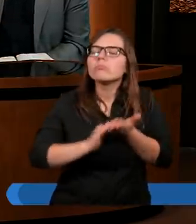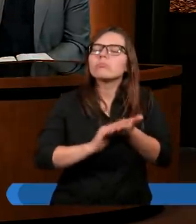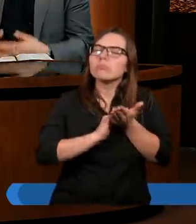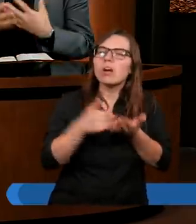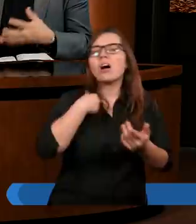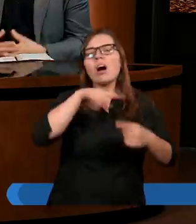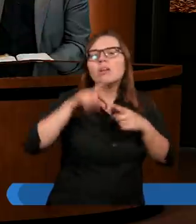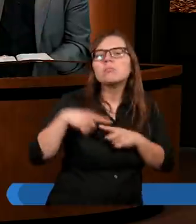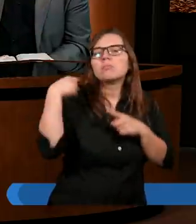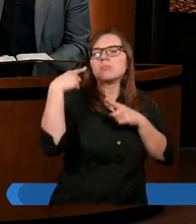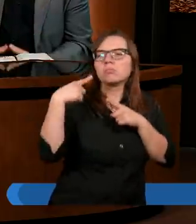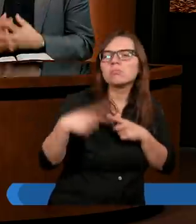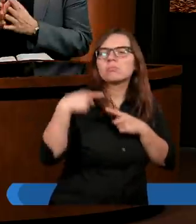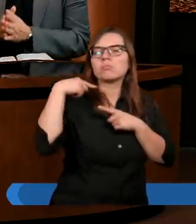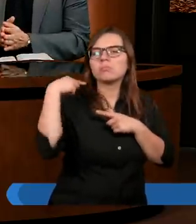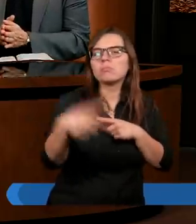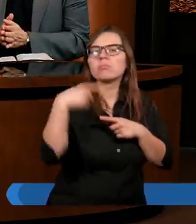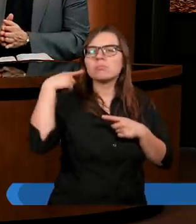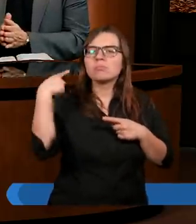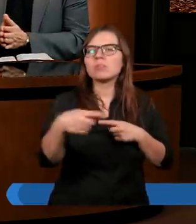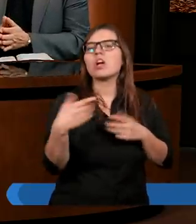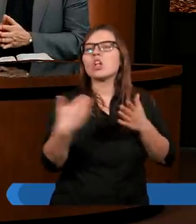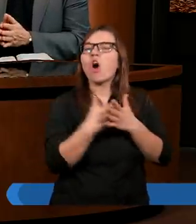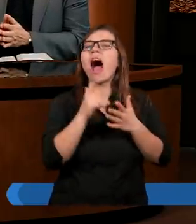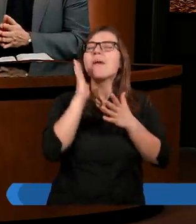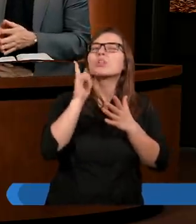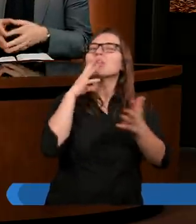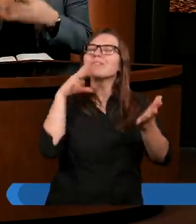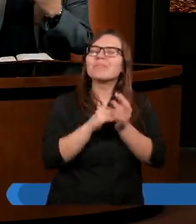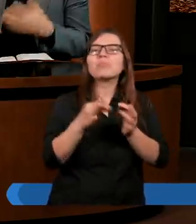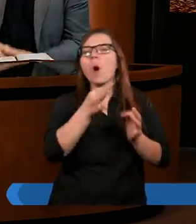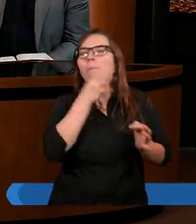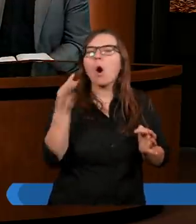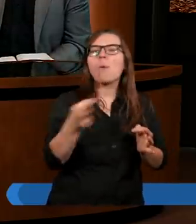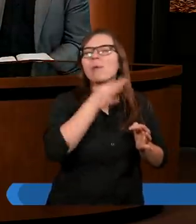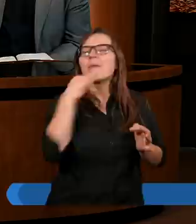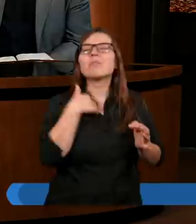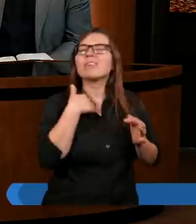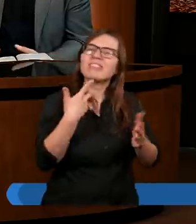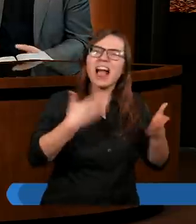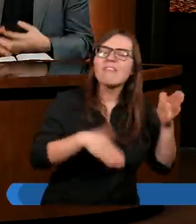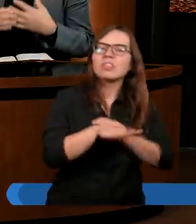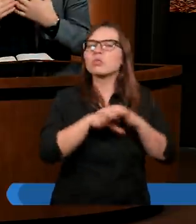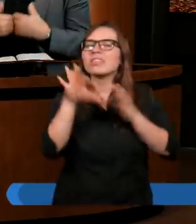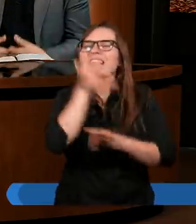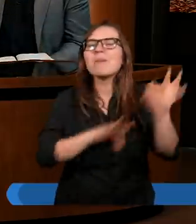znowu starałem się być jak najlepszy i chciałem naprawić ten swój charakter, ale mi nie wyszło, prawda? Bo za mało się poddałem